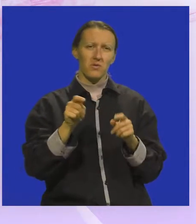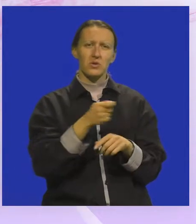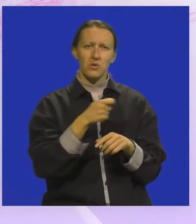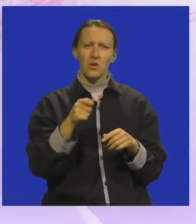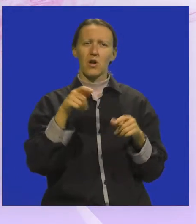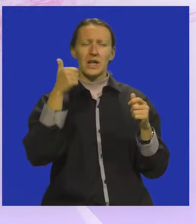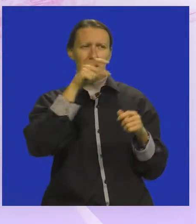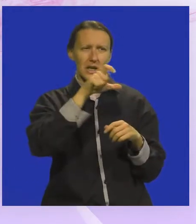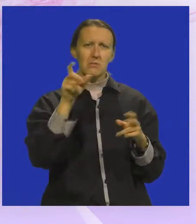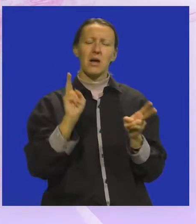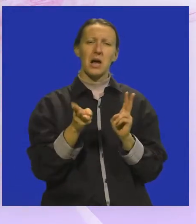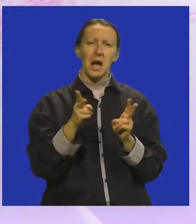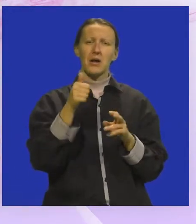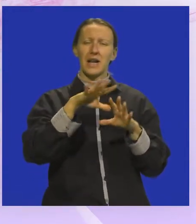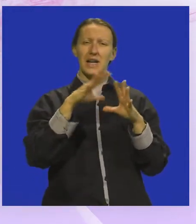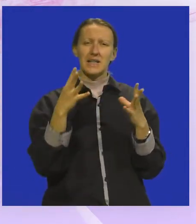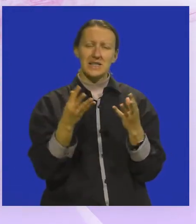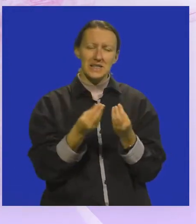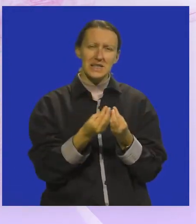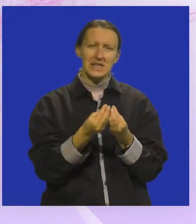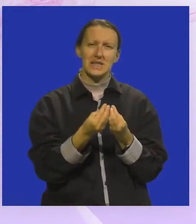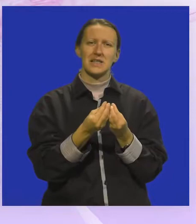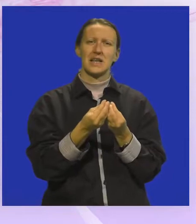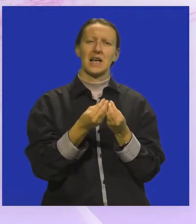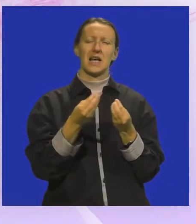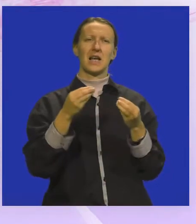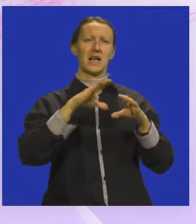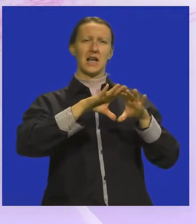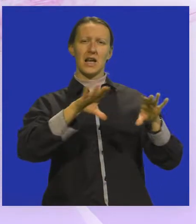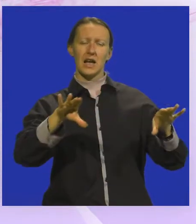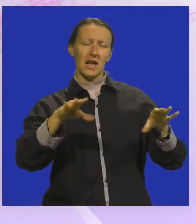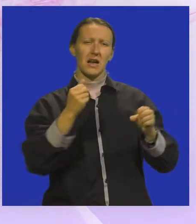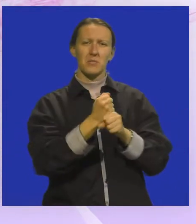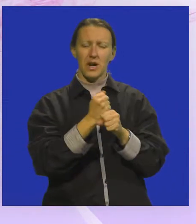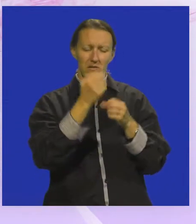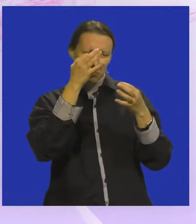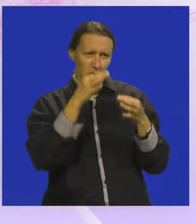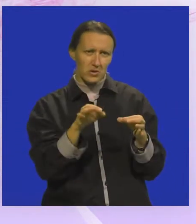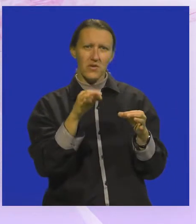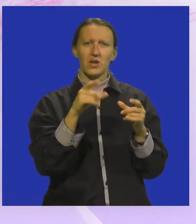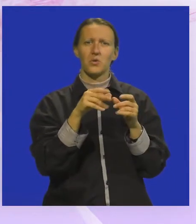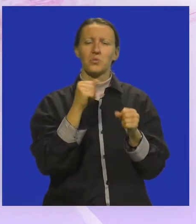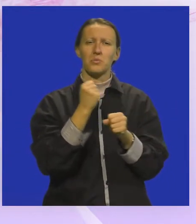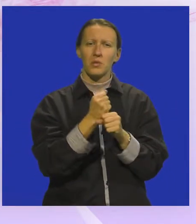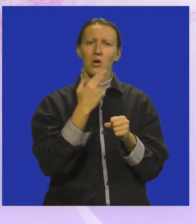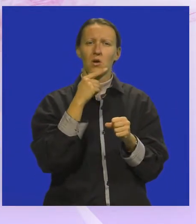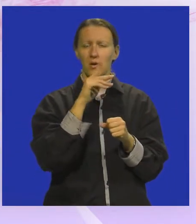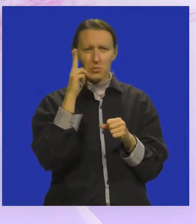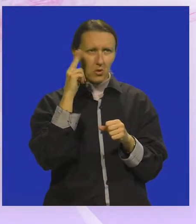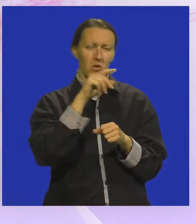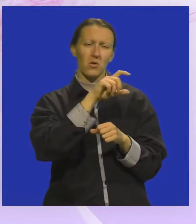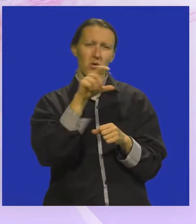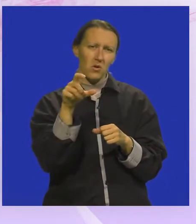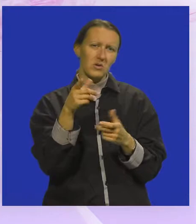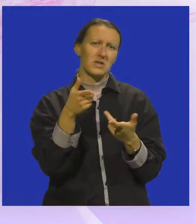dorane, kako bi smo mogli jedan cijeli atri dodijeliti, odnosno posvetiti Umaženinu koja je to tako poznati